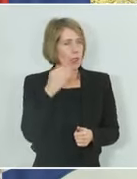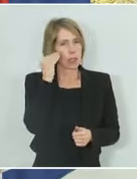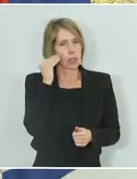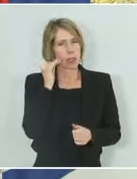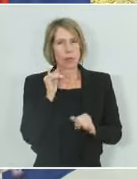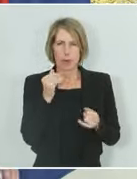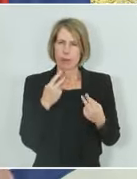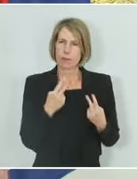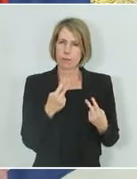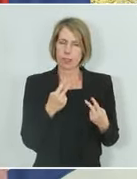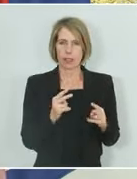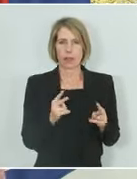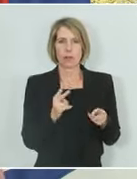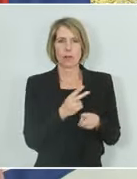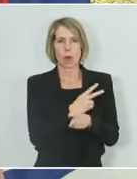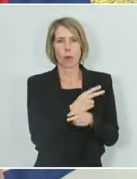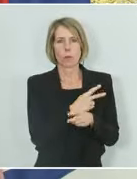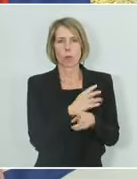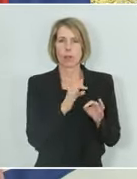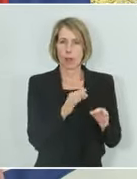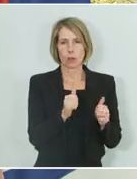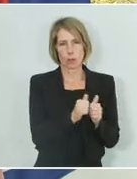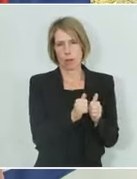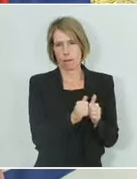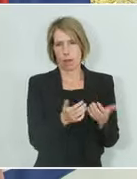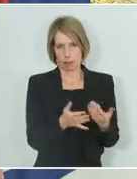warum Österreich ein guter Partner ist,